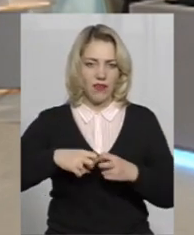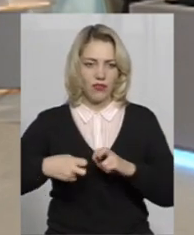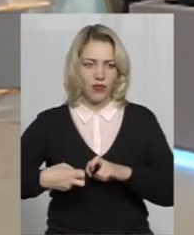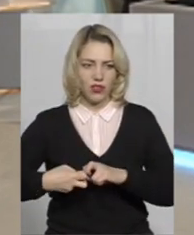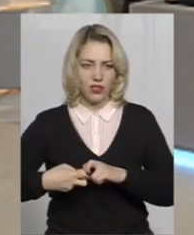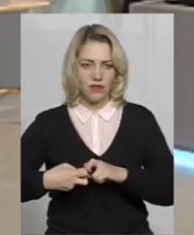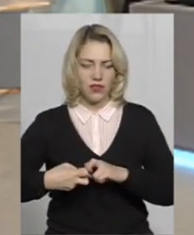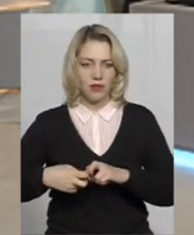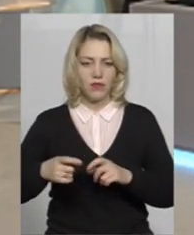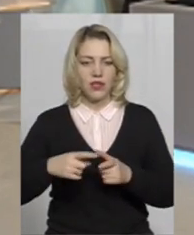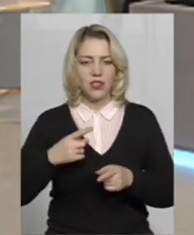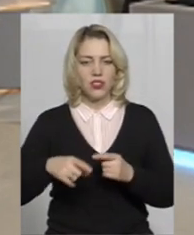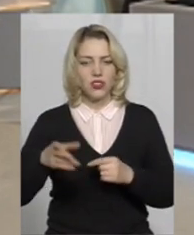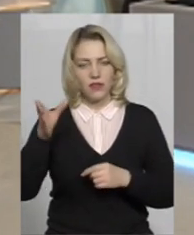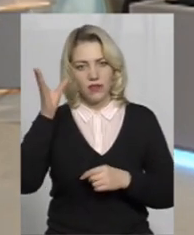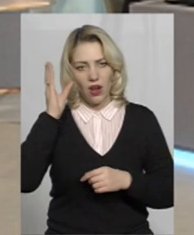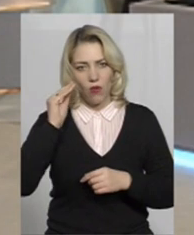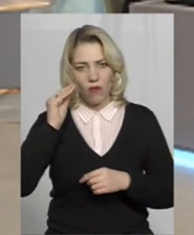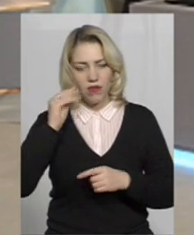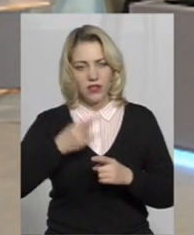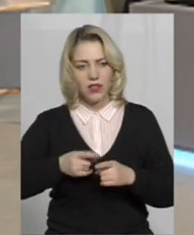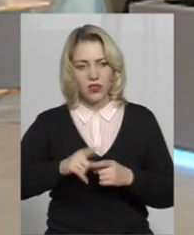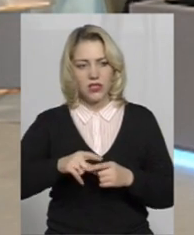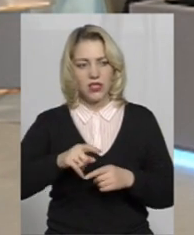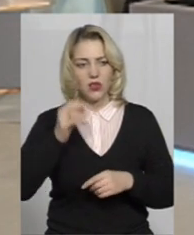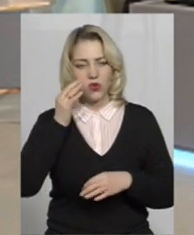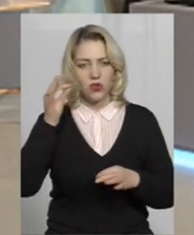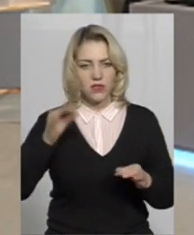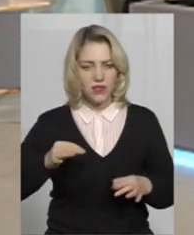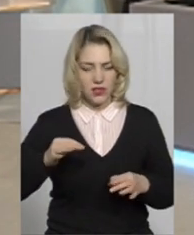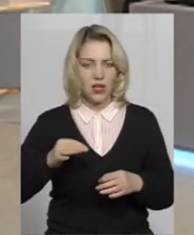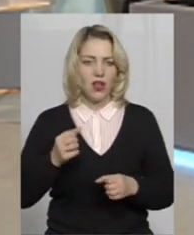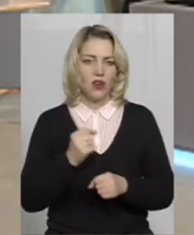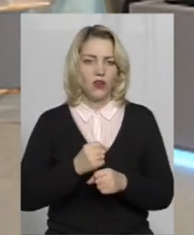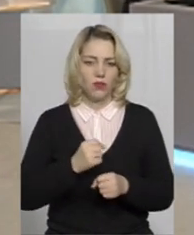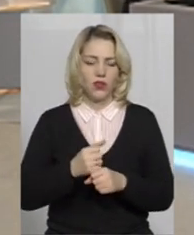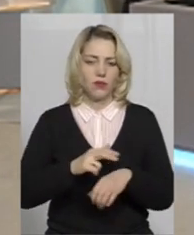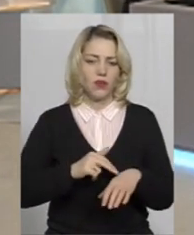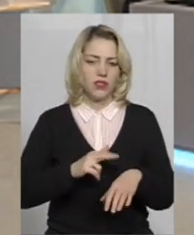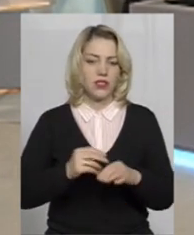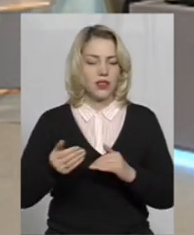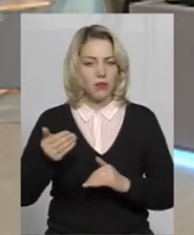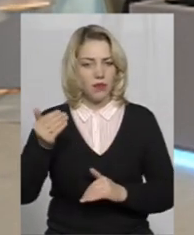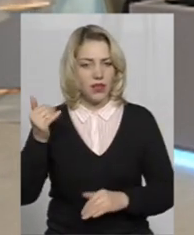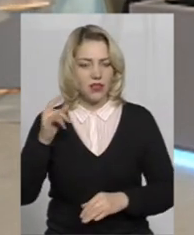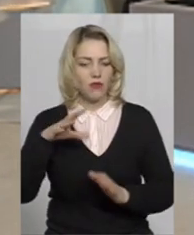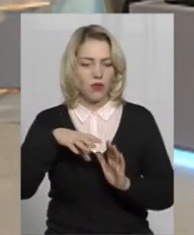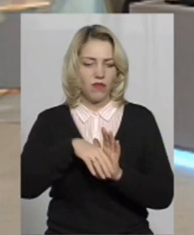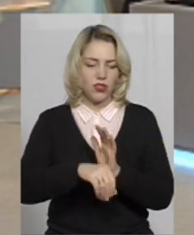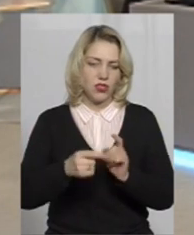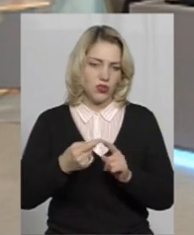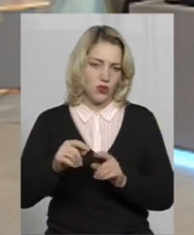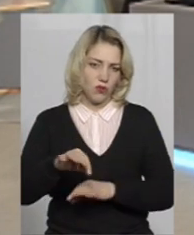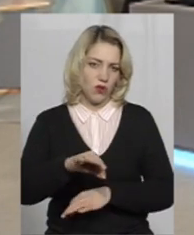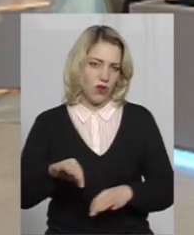-Франківську. Чи врахований оцей досвід роботи поліцейської попередній у запровадженому